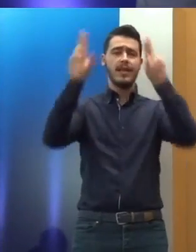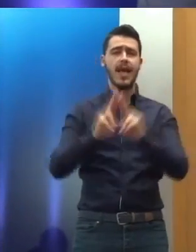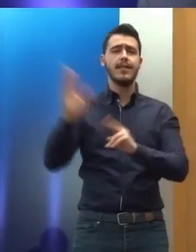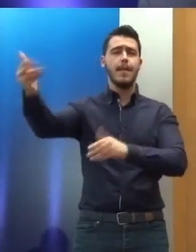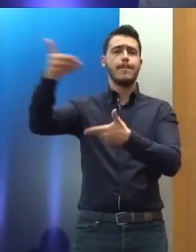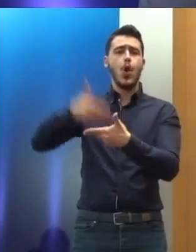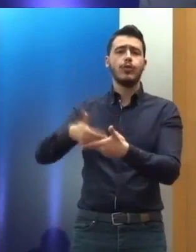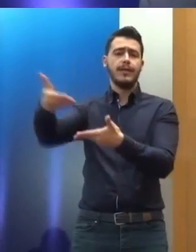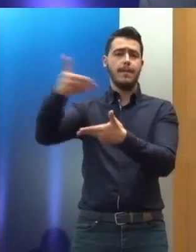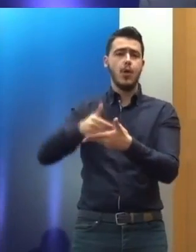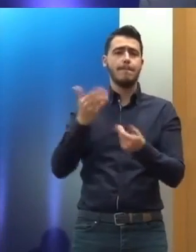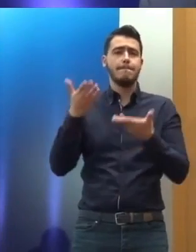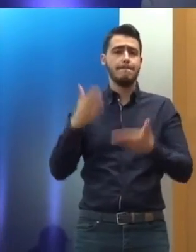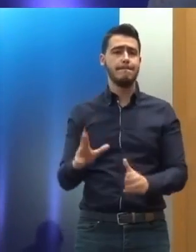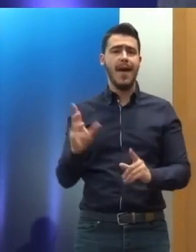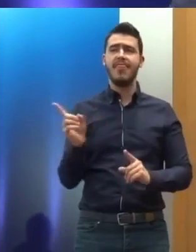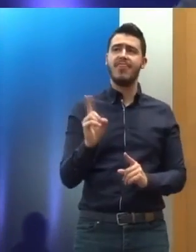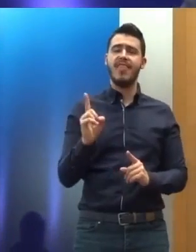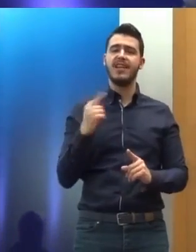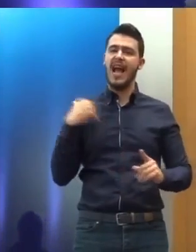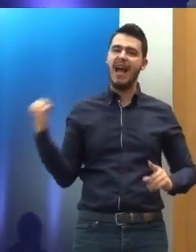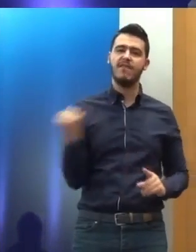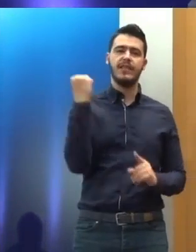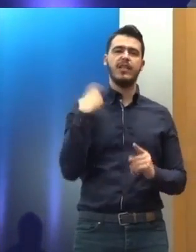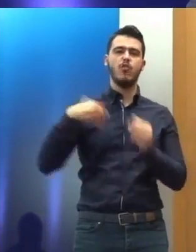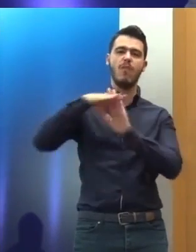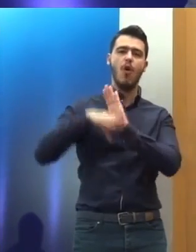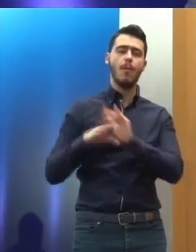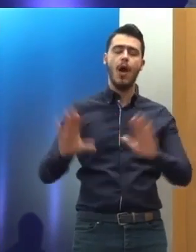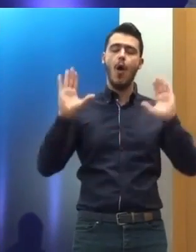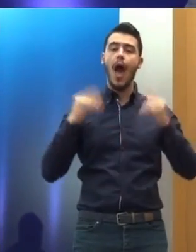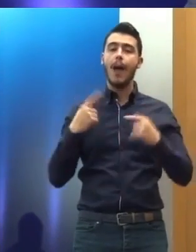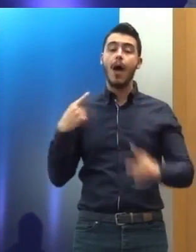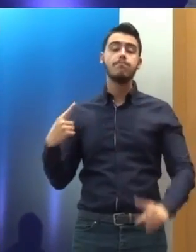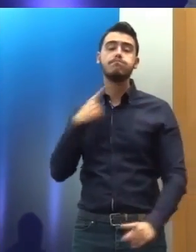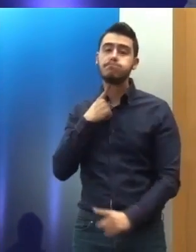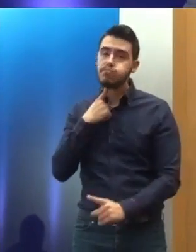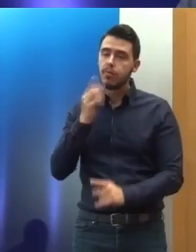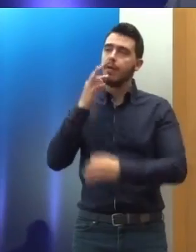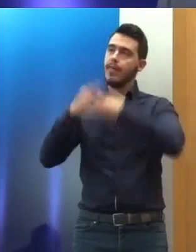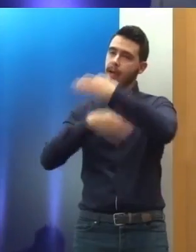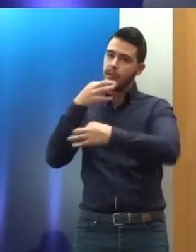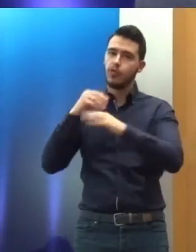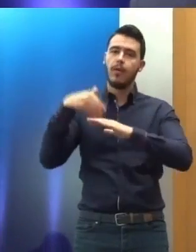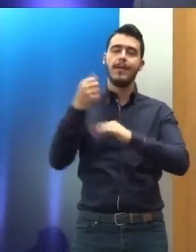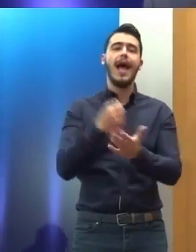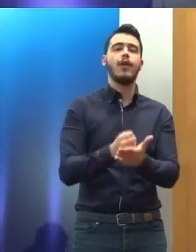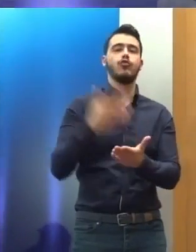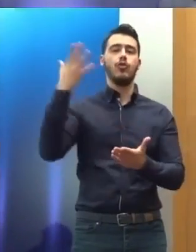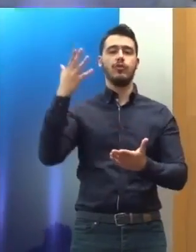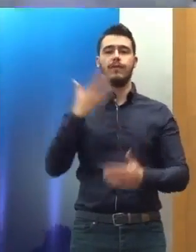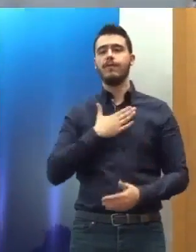ένα ασφικτικό κλαίσιο.,τι δεν μπορούμε να υλοποιήσουμε, θα εξηγήσουμε τους λόγους στις επόμενες περιοτικές αξιολογήσεις. Σας ευχαριστώ.